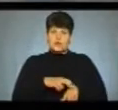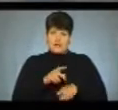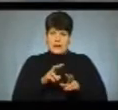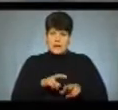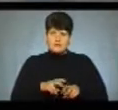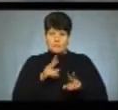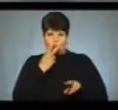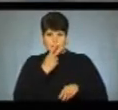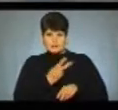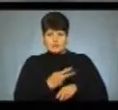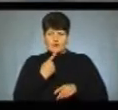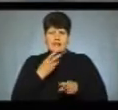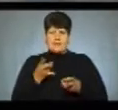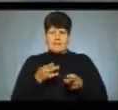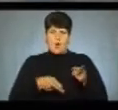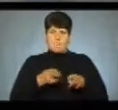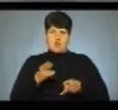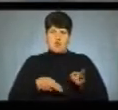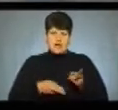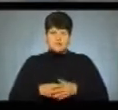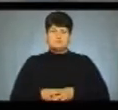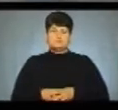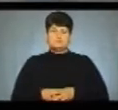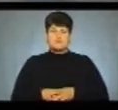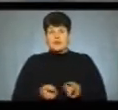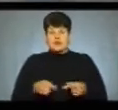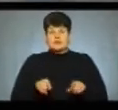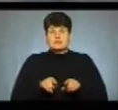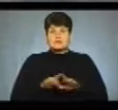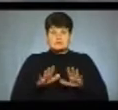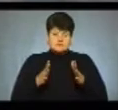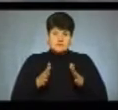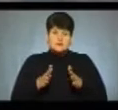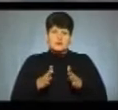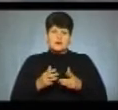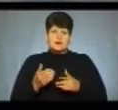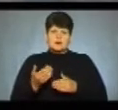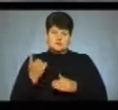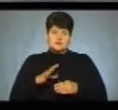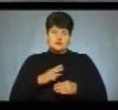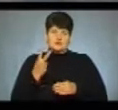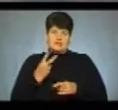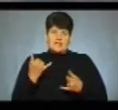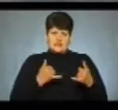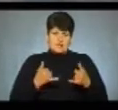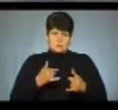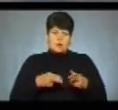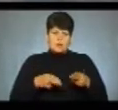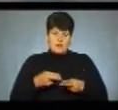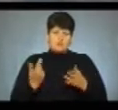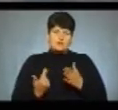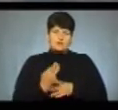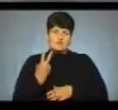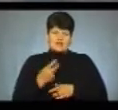подивився і каже, треба оперувати. І так пішло, до операції було дві хімії, потім операція, потім знов дві хімії.